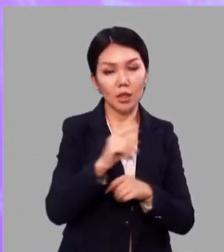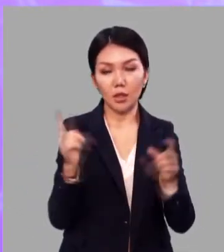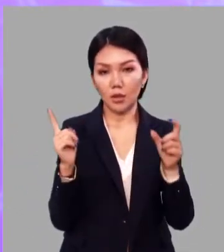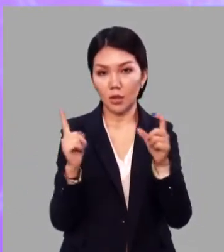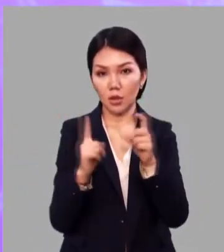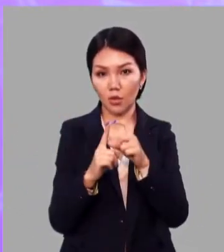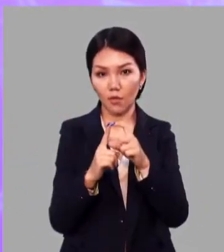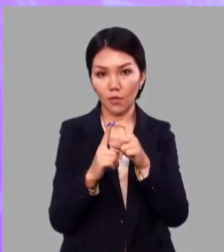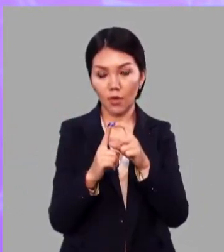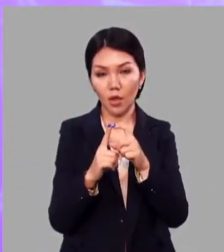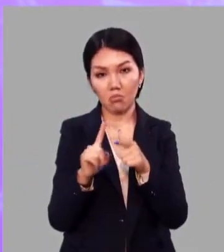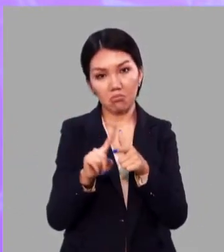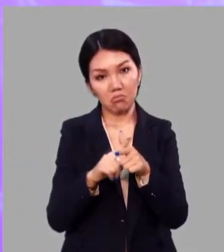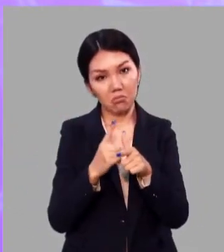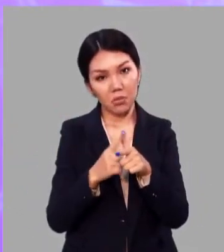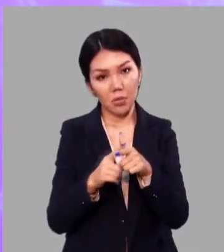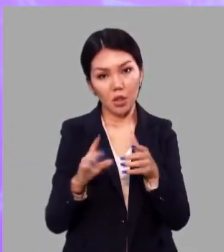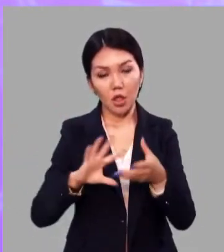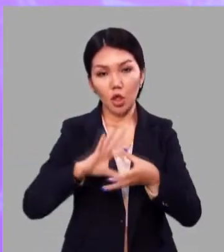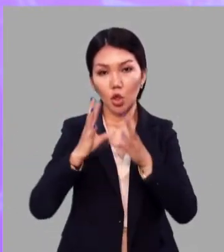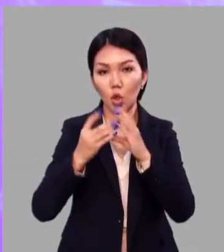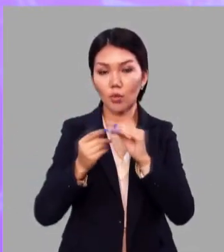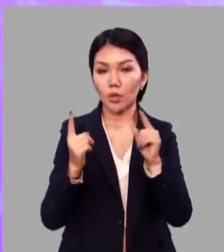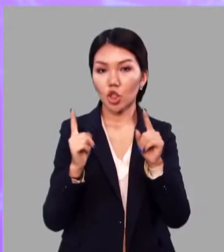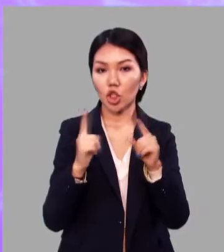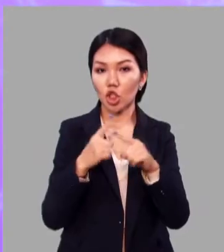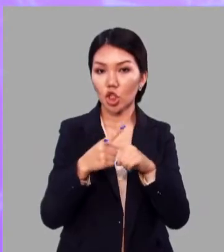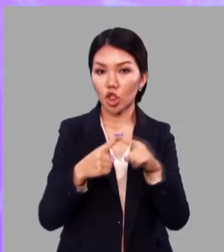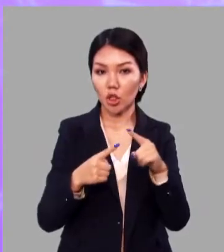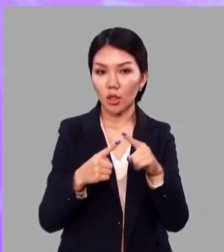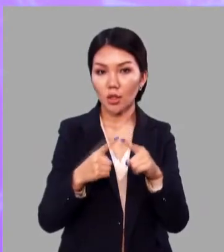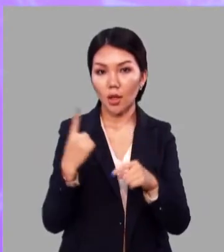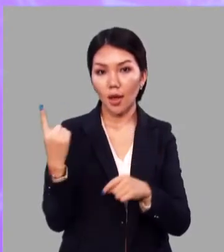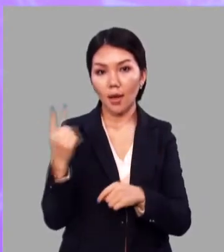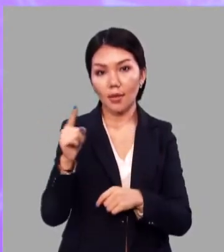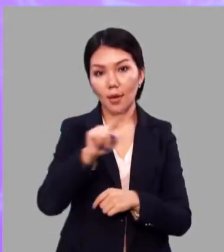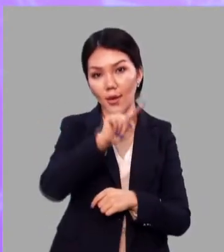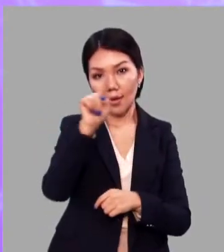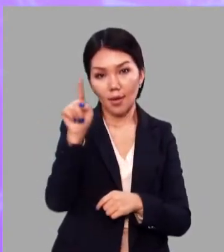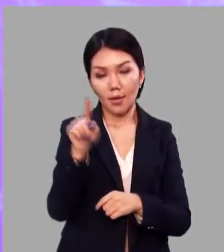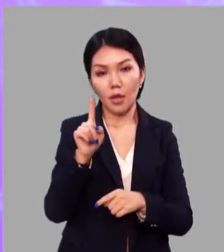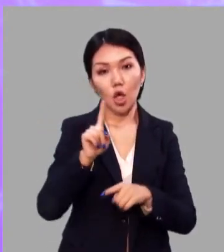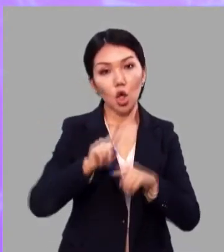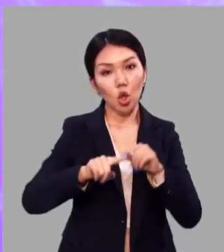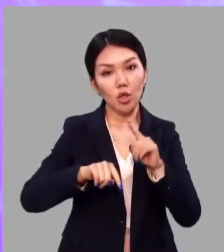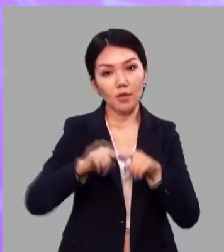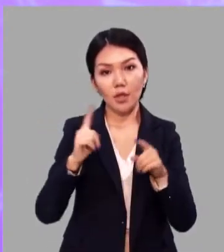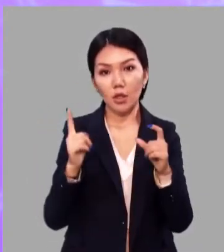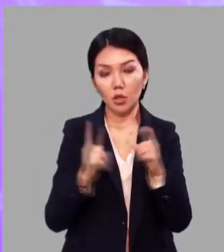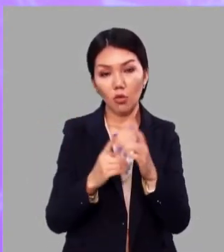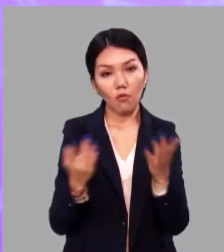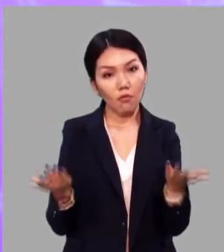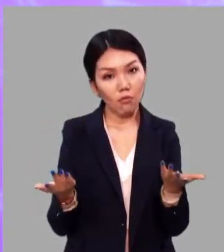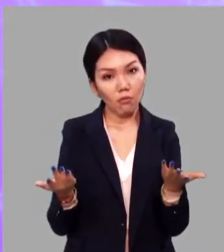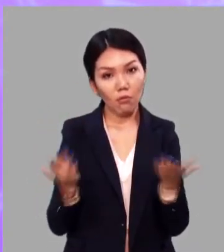всех слов или общая часть однокоренных родственных слов?